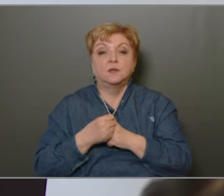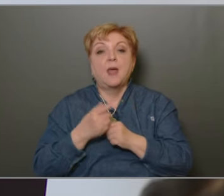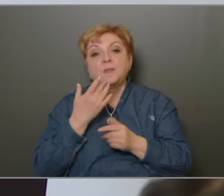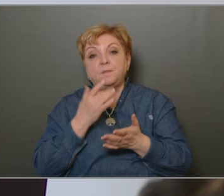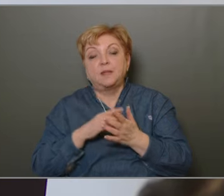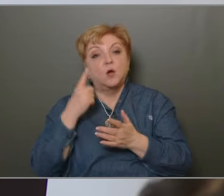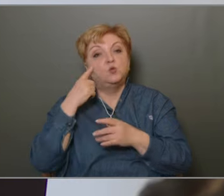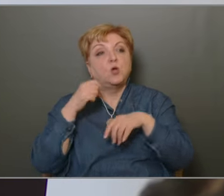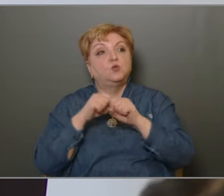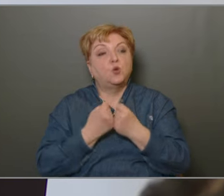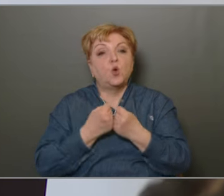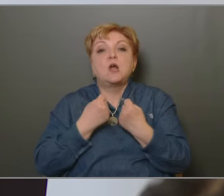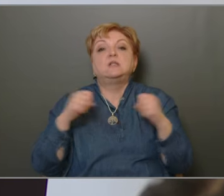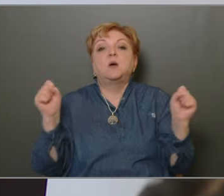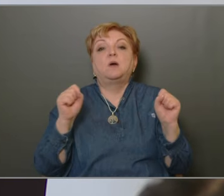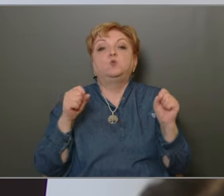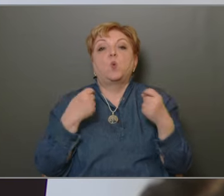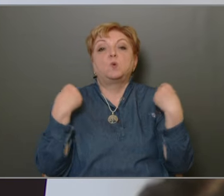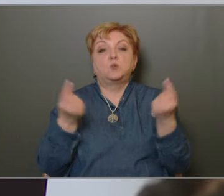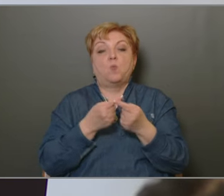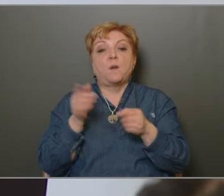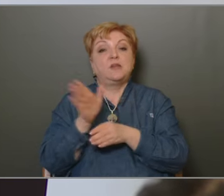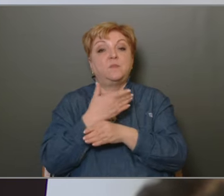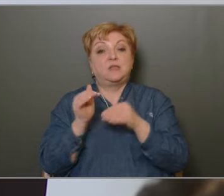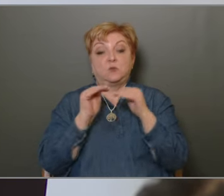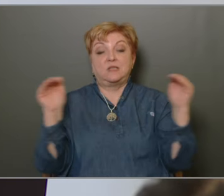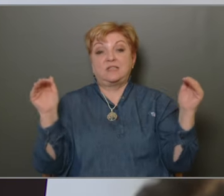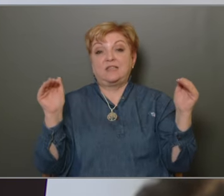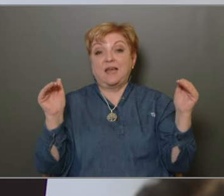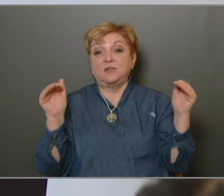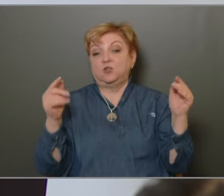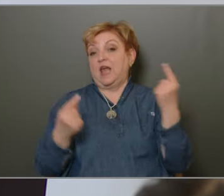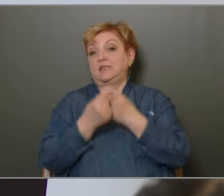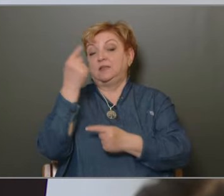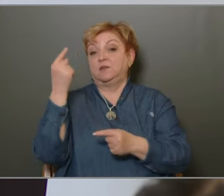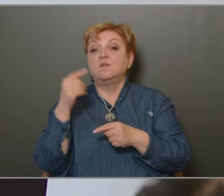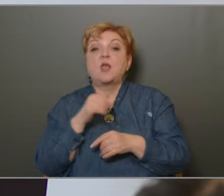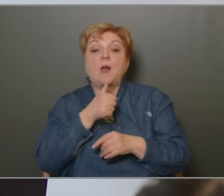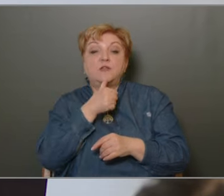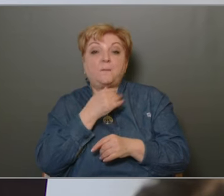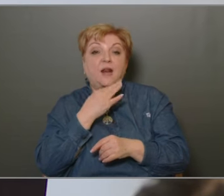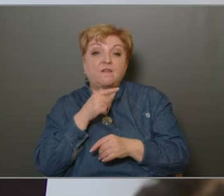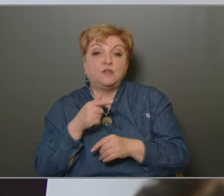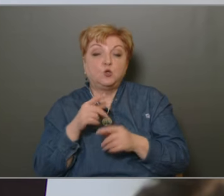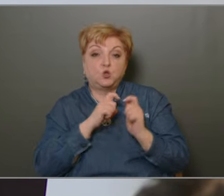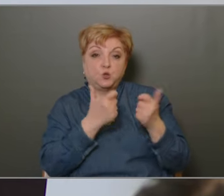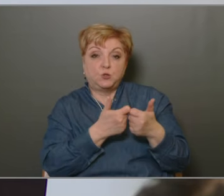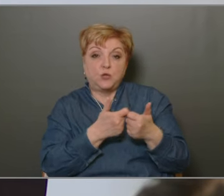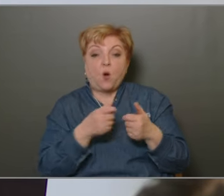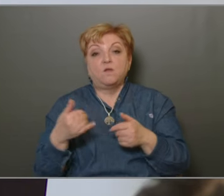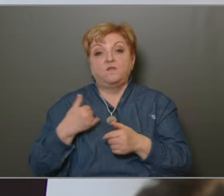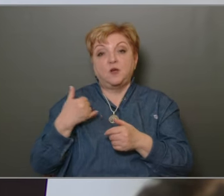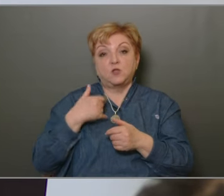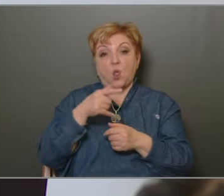szabaduló szoba, ami nemzetközi szinten is egyedülálló kezdeményezés, de említhetném a Previ Studio Garden-t is akár, ami a